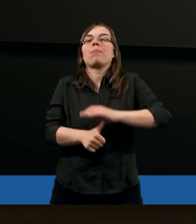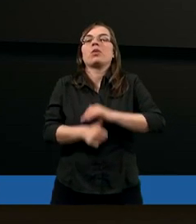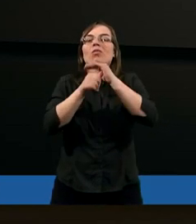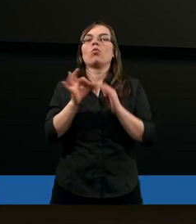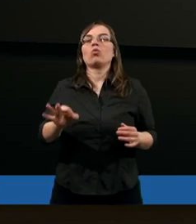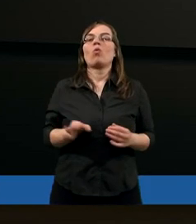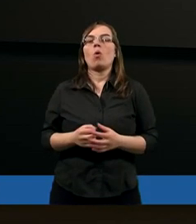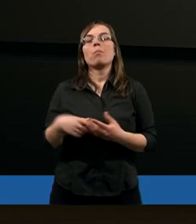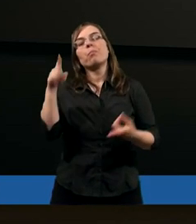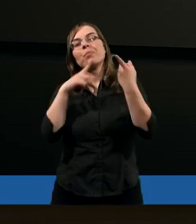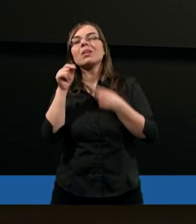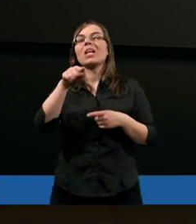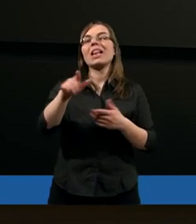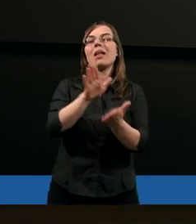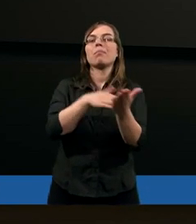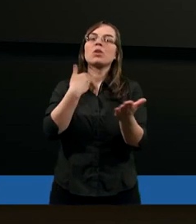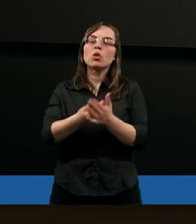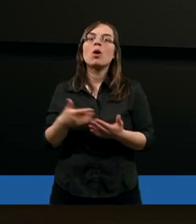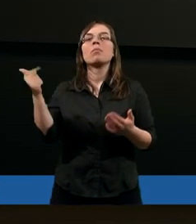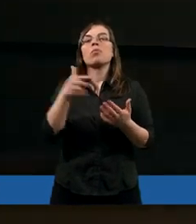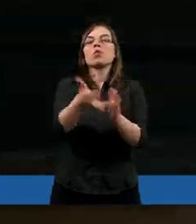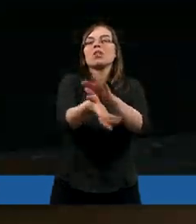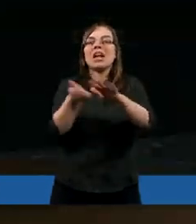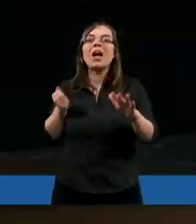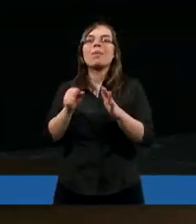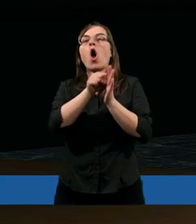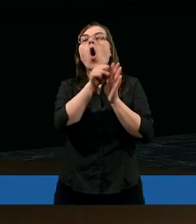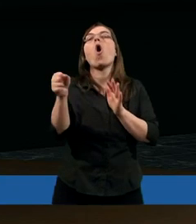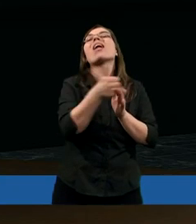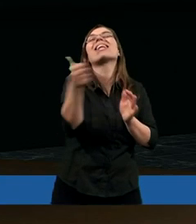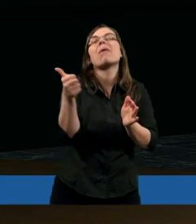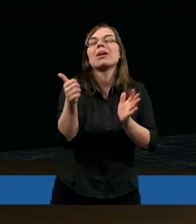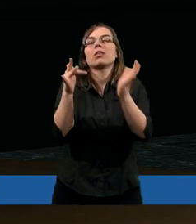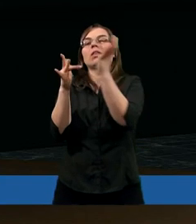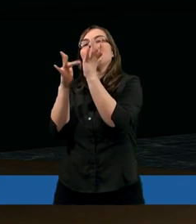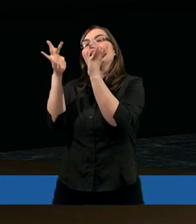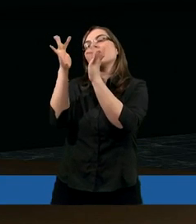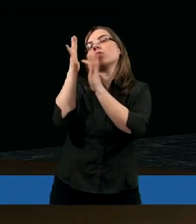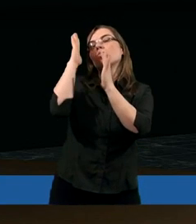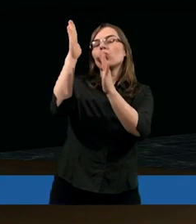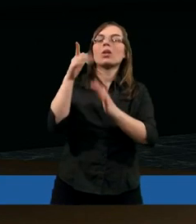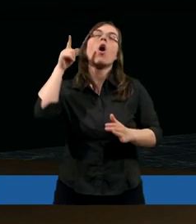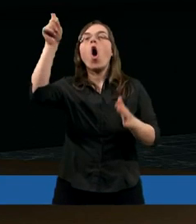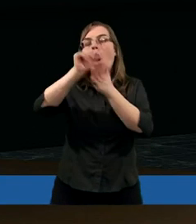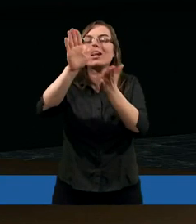Myślę, że ten przykład musimy czerpać od samego Chrystusa, bo zresztą On jest tym przykładem takim